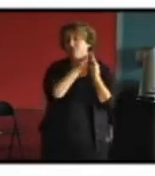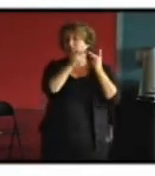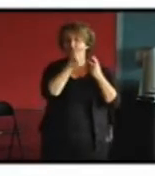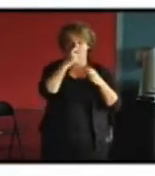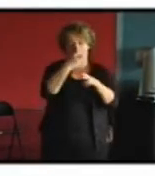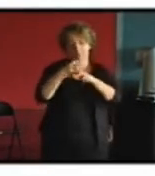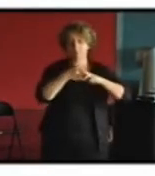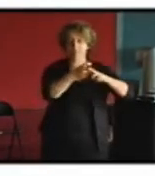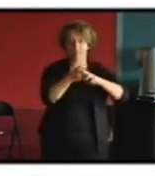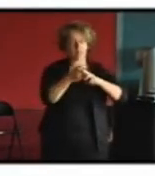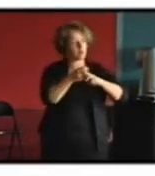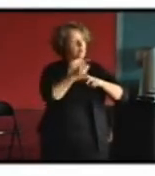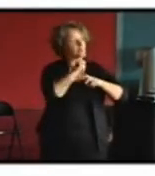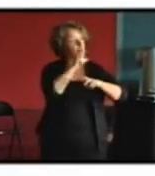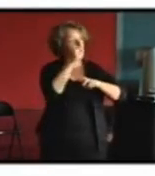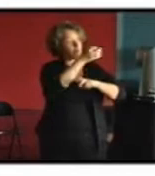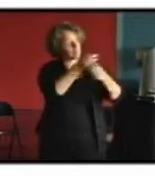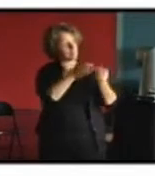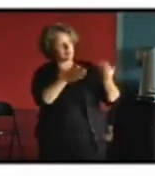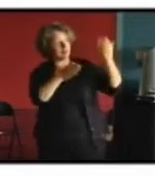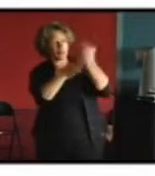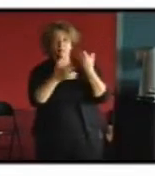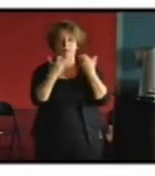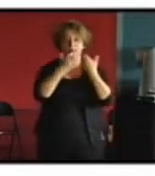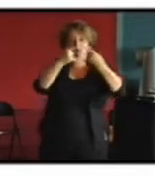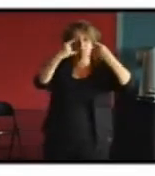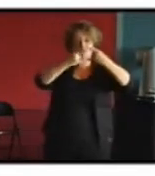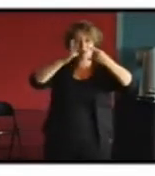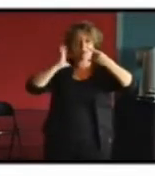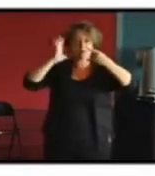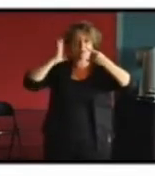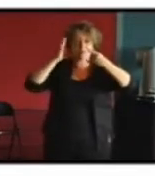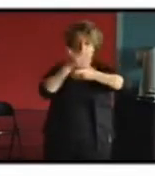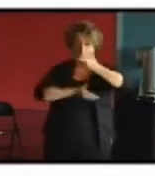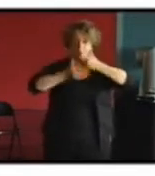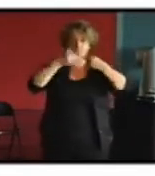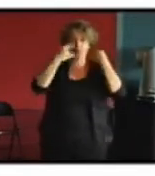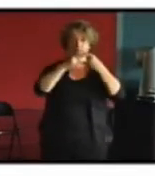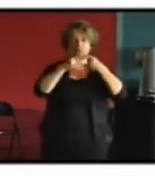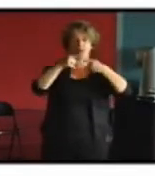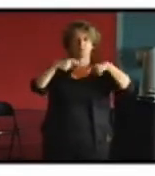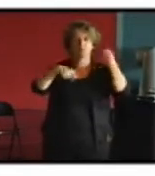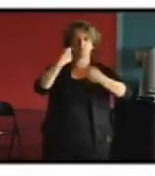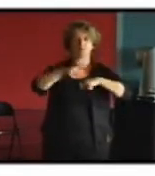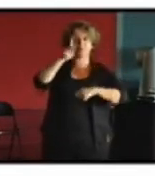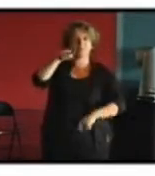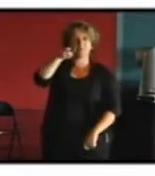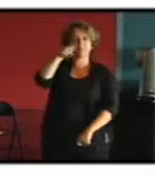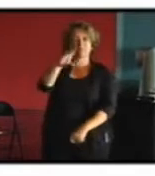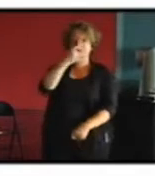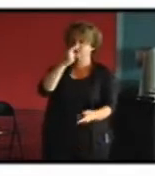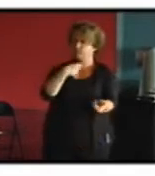genre fenêtres en PVC par exemple que nous considérons pas être une solution